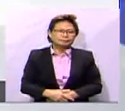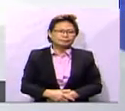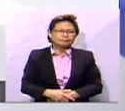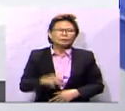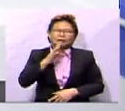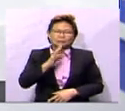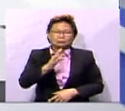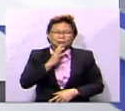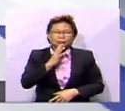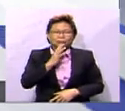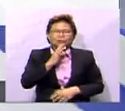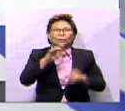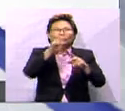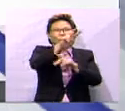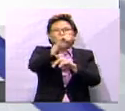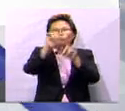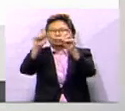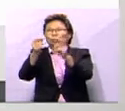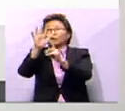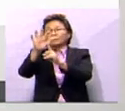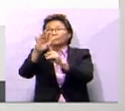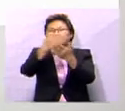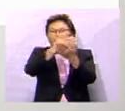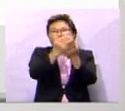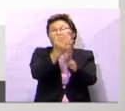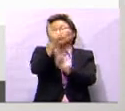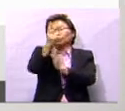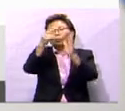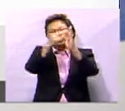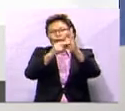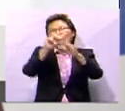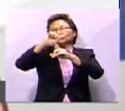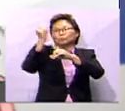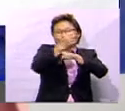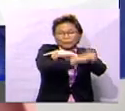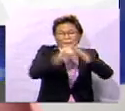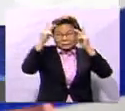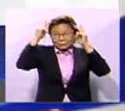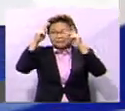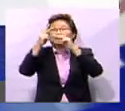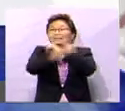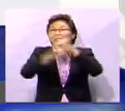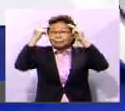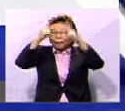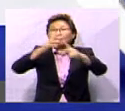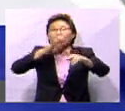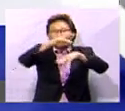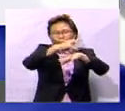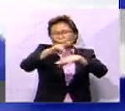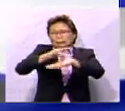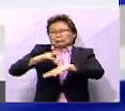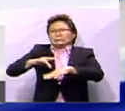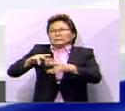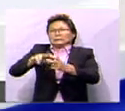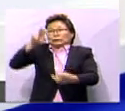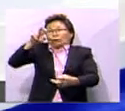Beliau berkata, perkara 26 kurungan 5 bahagian 2 Undang-Undang Tubuh Kerajaan Negeri Pahang menyatakan, kekosongan luar jangka